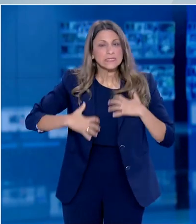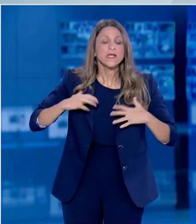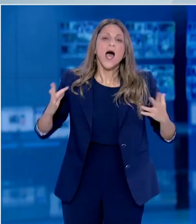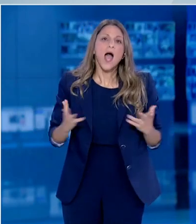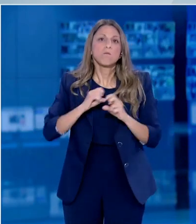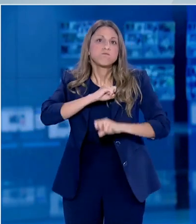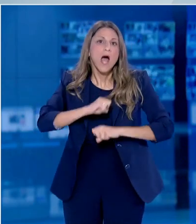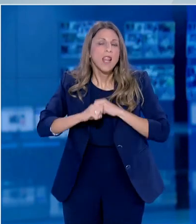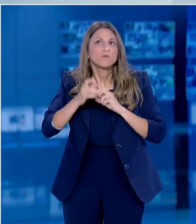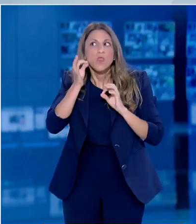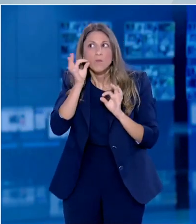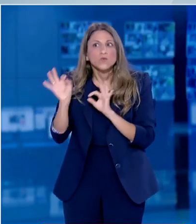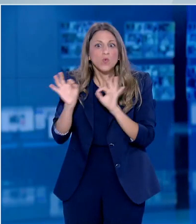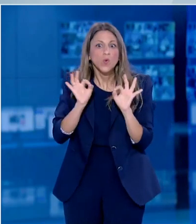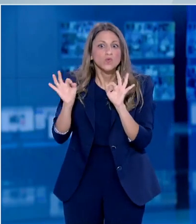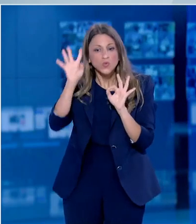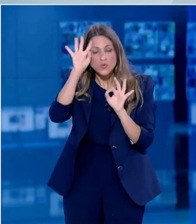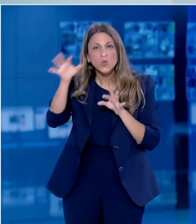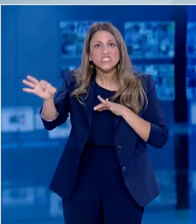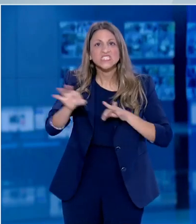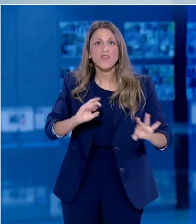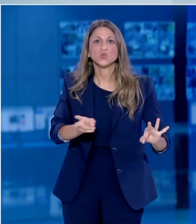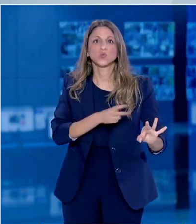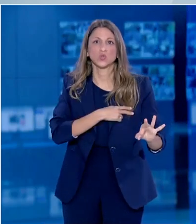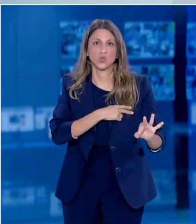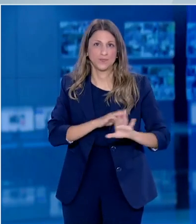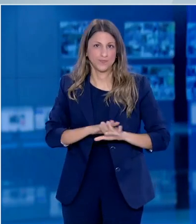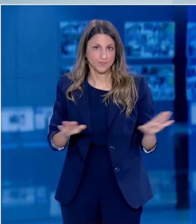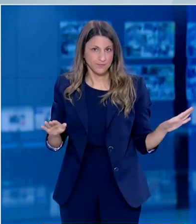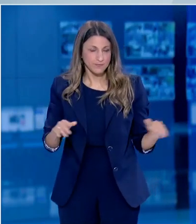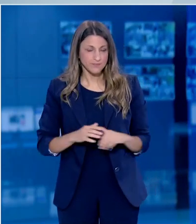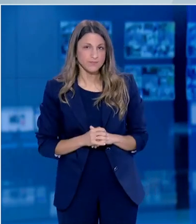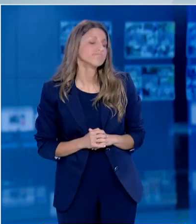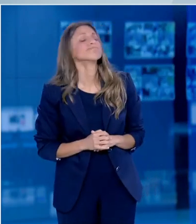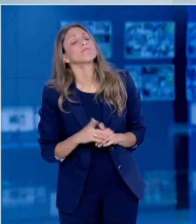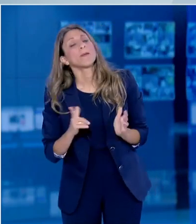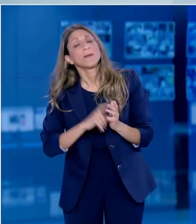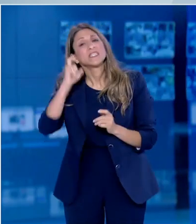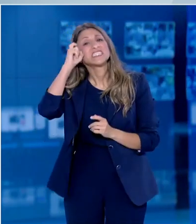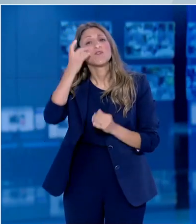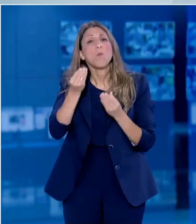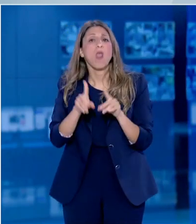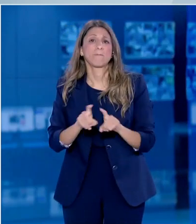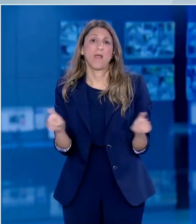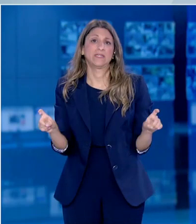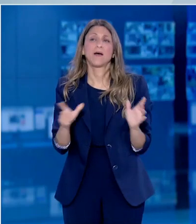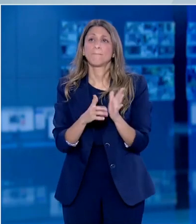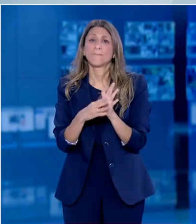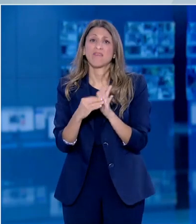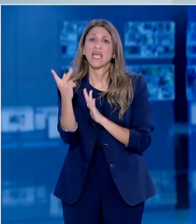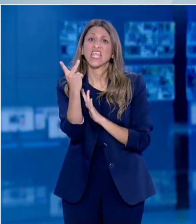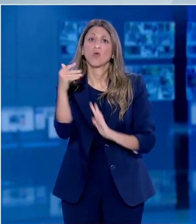Πέραν όμως των επιστημονικών δεδομένων που αμέσως θα σας πω, πρέπει να λαμβάνουμε υπόψη και άλλες παραμέτρους όπως κοινωνικές και οικονομικές